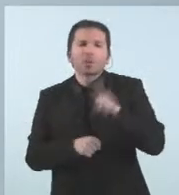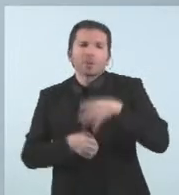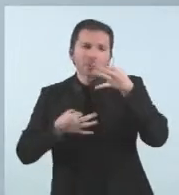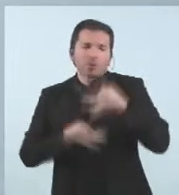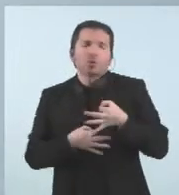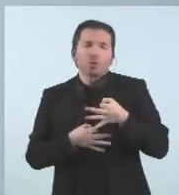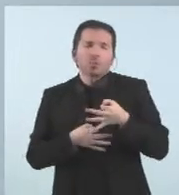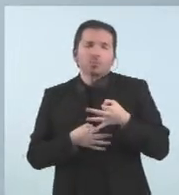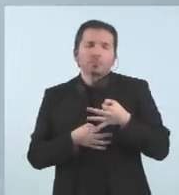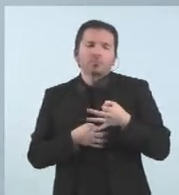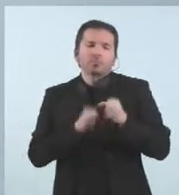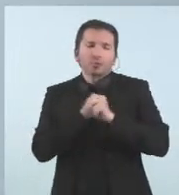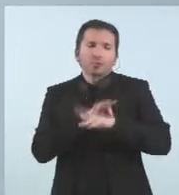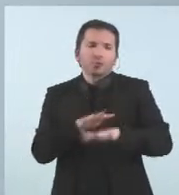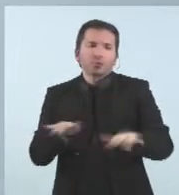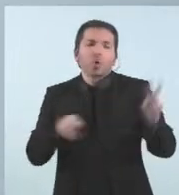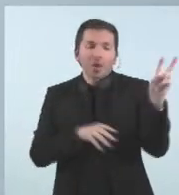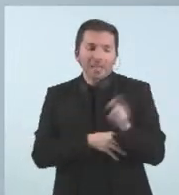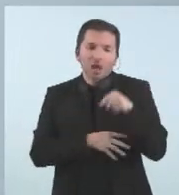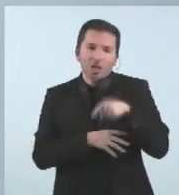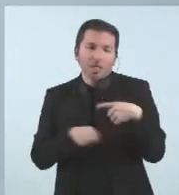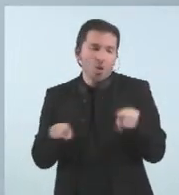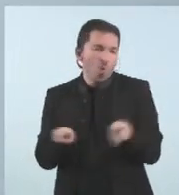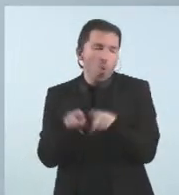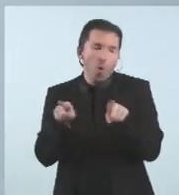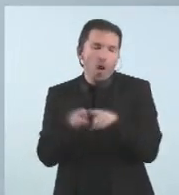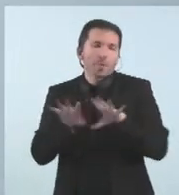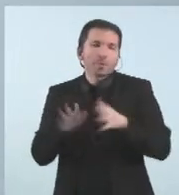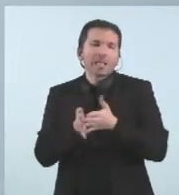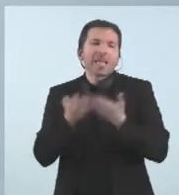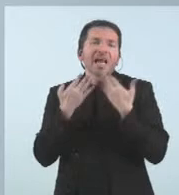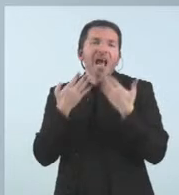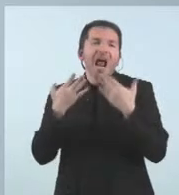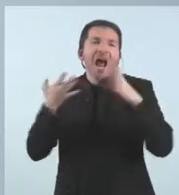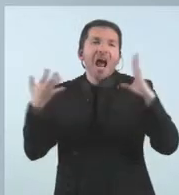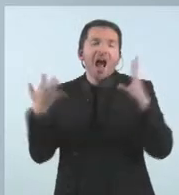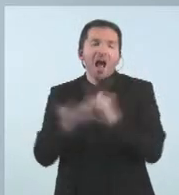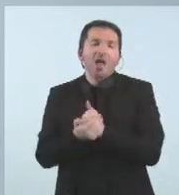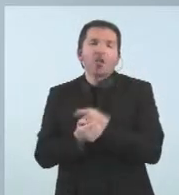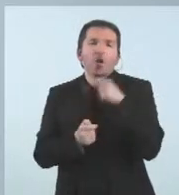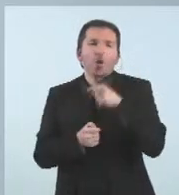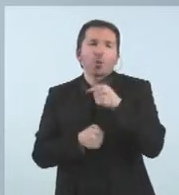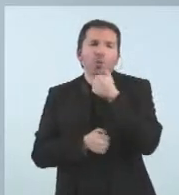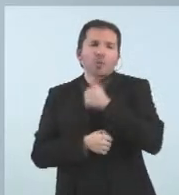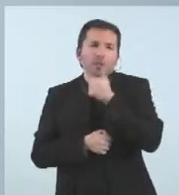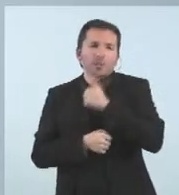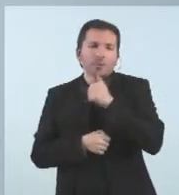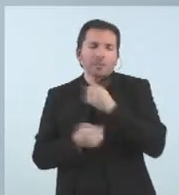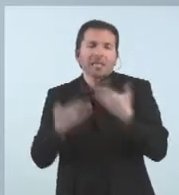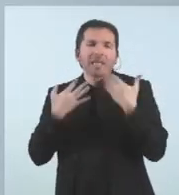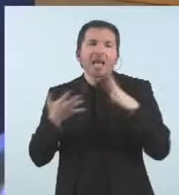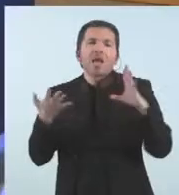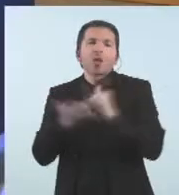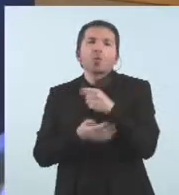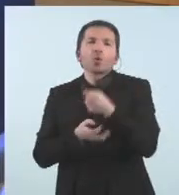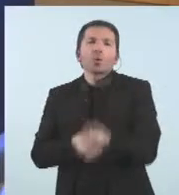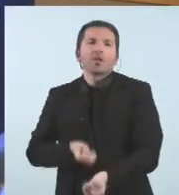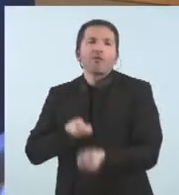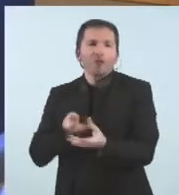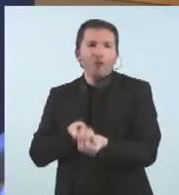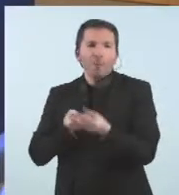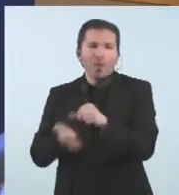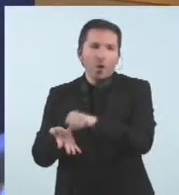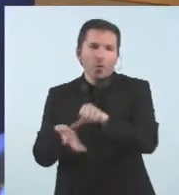totes i a tots per aquesta lluita i aquesta resiliència durant tant de temps i moltes gràcies a vostès per passar aquesta informació a la ciutadania